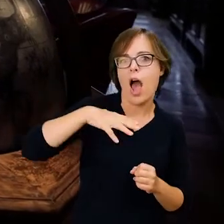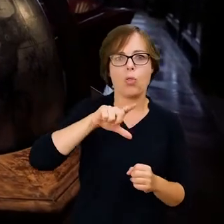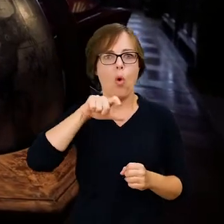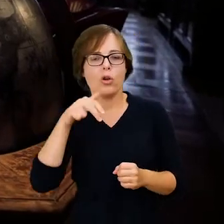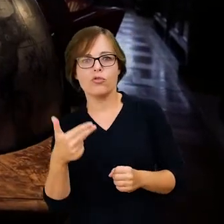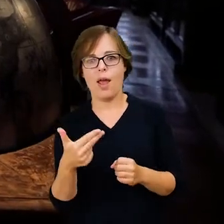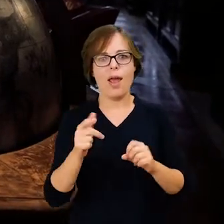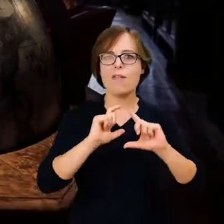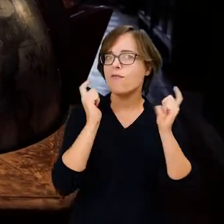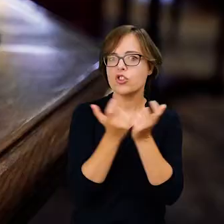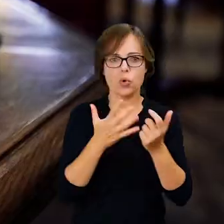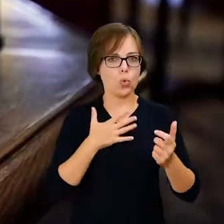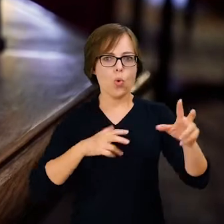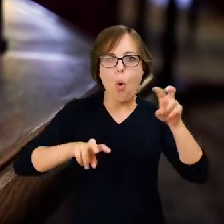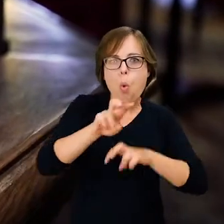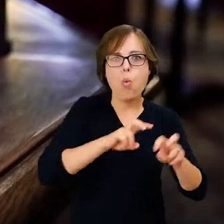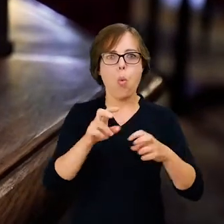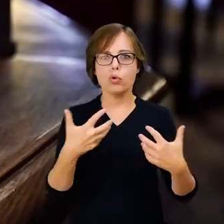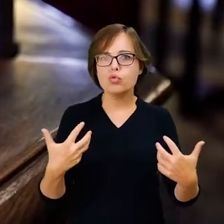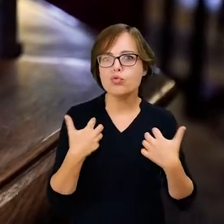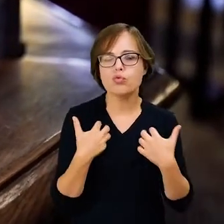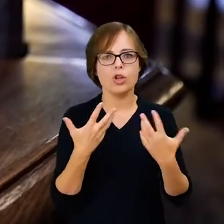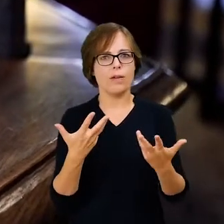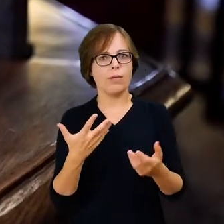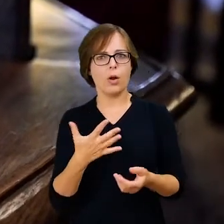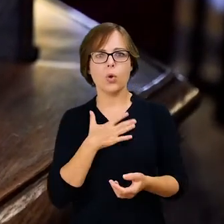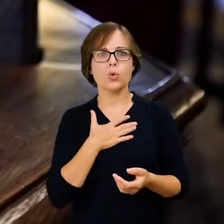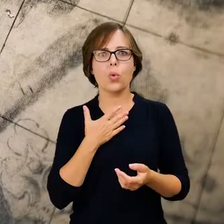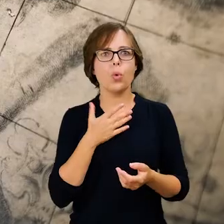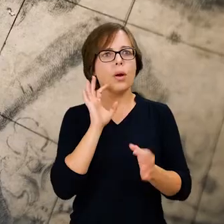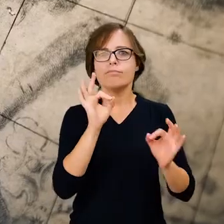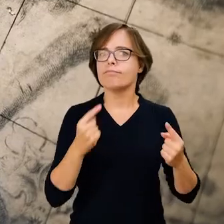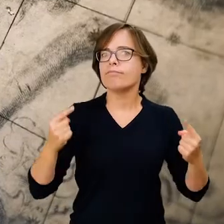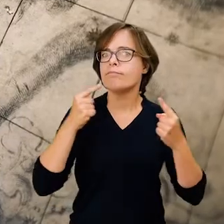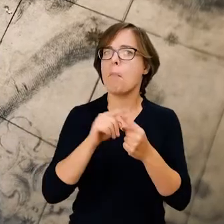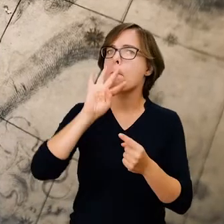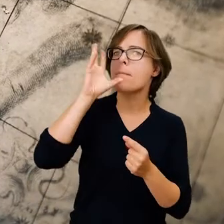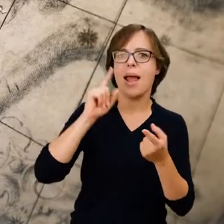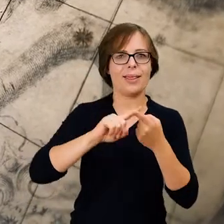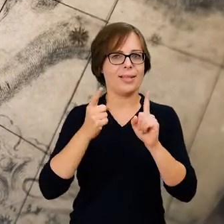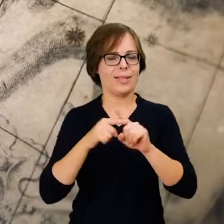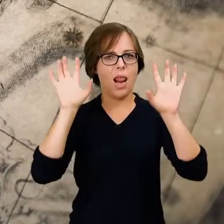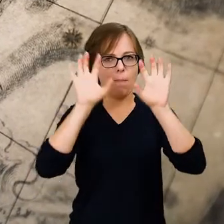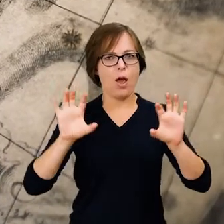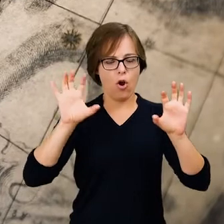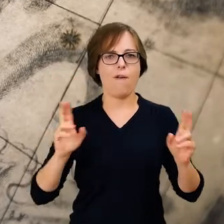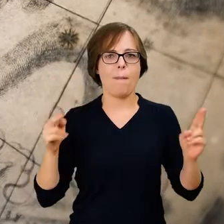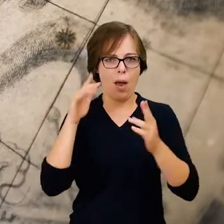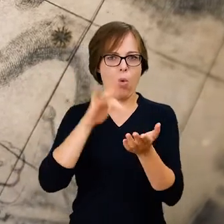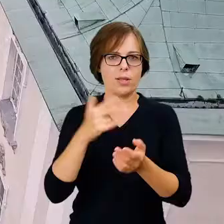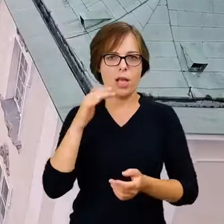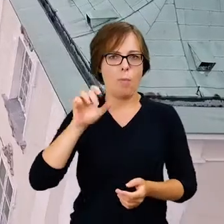Wszystko się tutaj ruszało, wszystko było żywe, dopełniało to piękna stylu barokowego Pałacu Nieborowskiego.